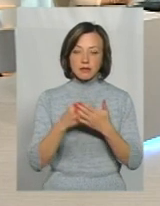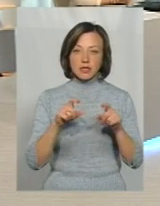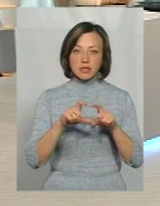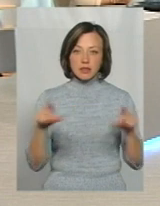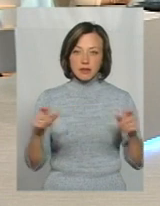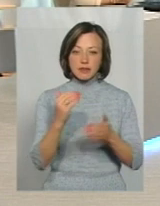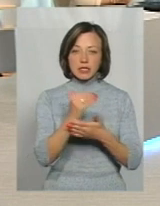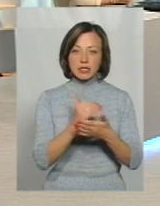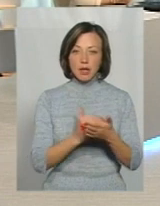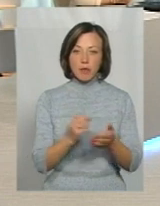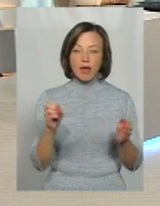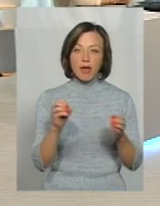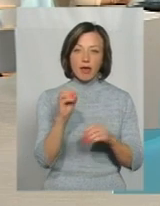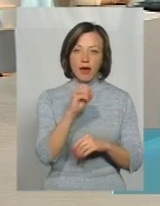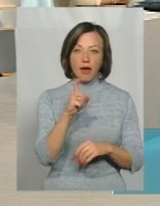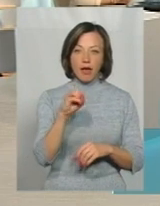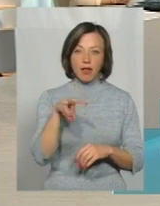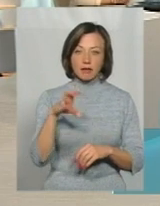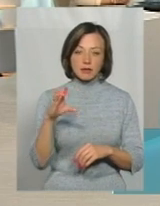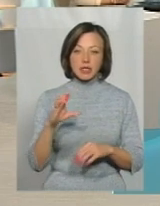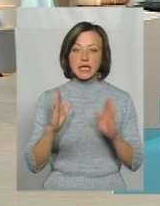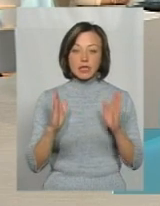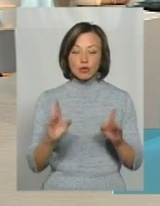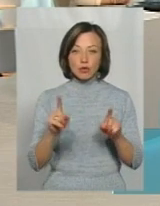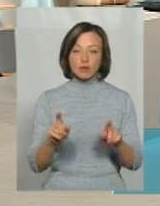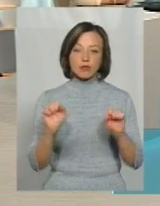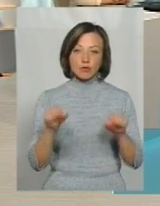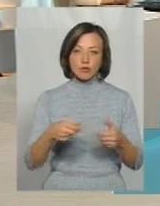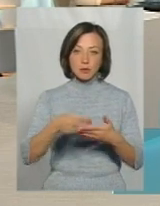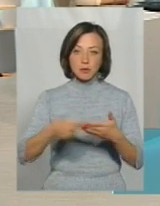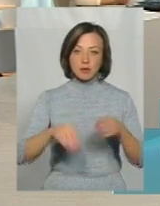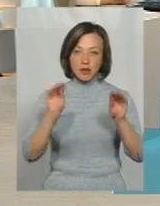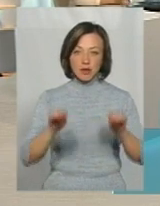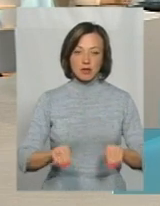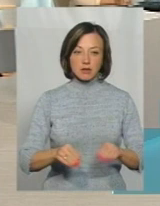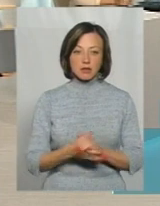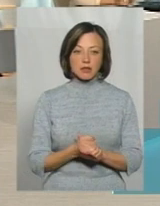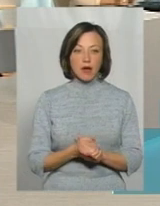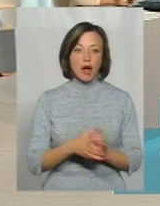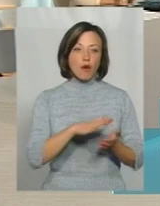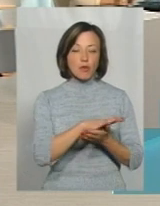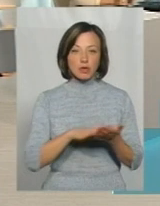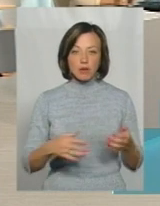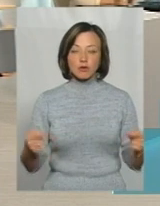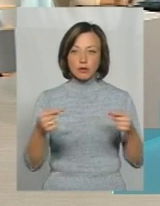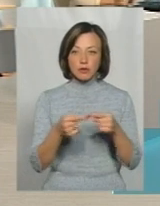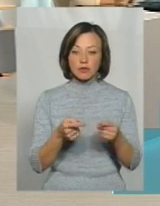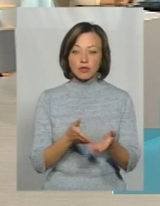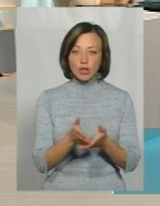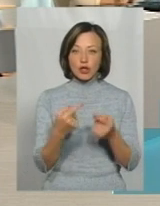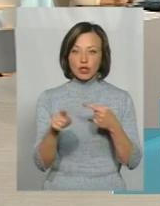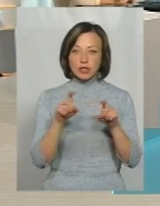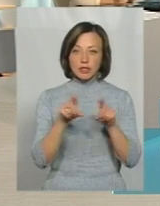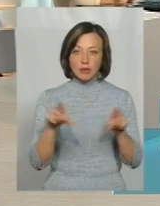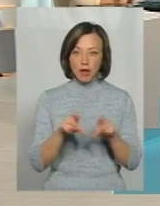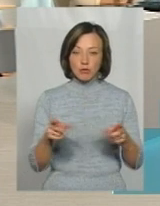системі електронного здоров'я, в системі e-health. Тільки тоді вони зможуть підписувати декларації. Ну, а вже по-дальшому, відповідно, той шлях, який пройшли інші